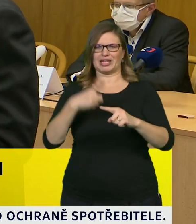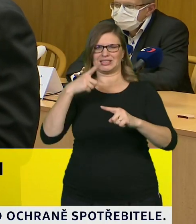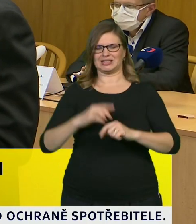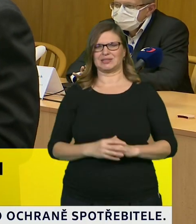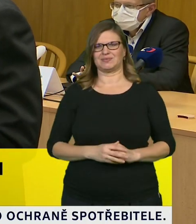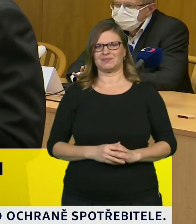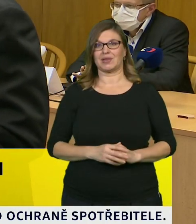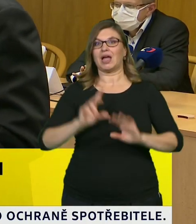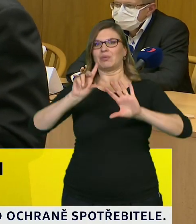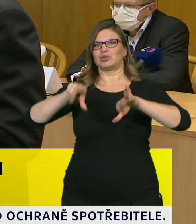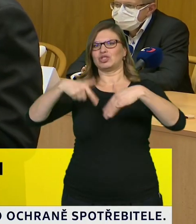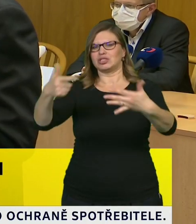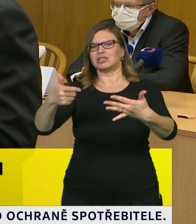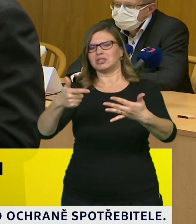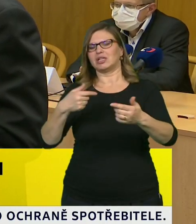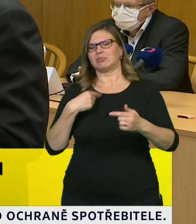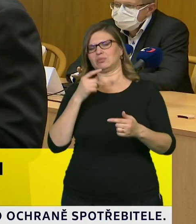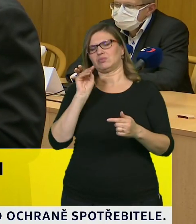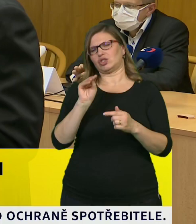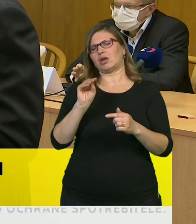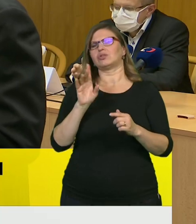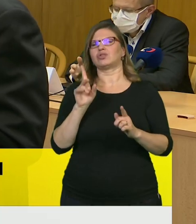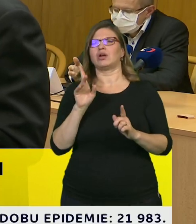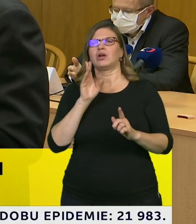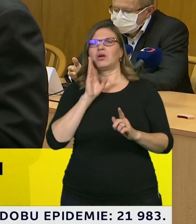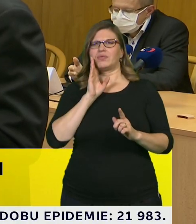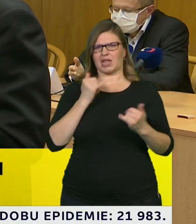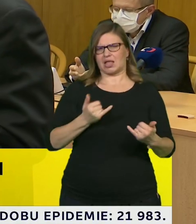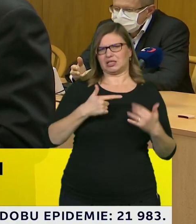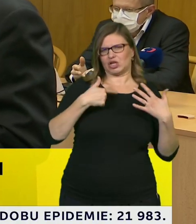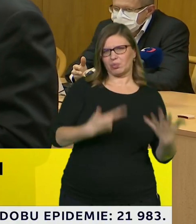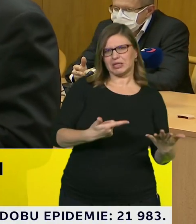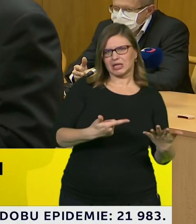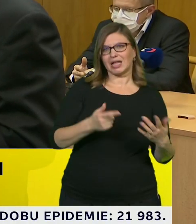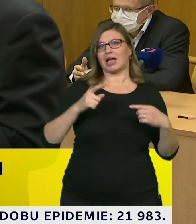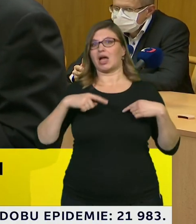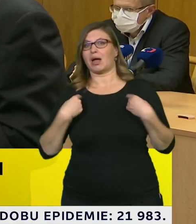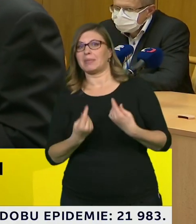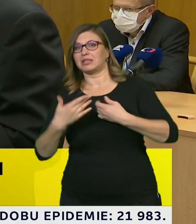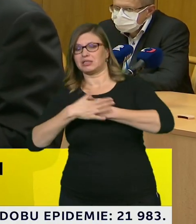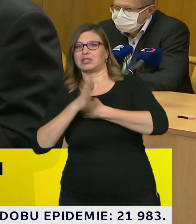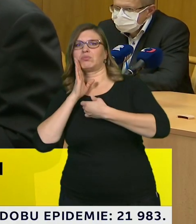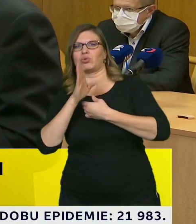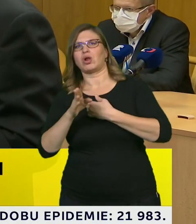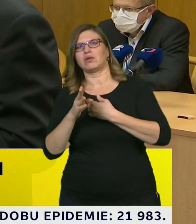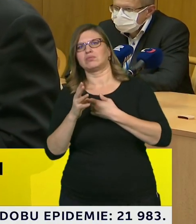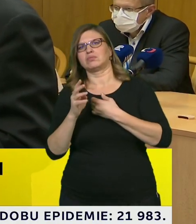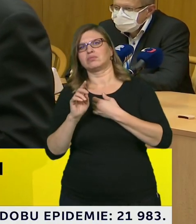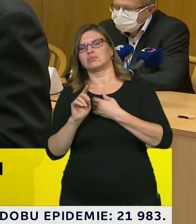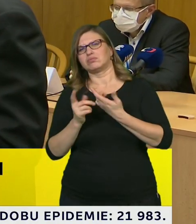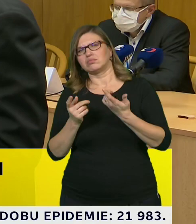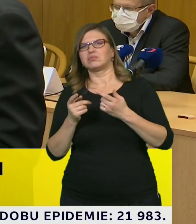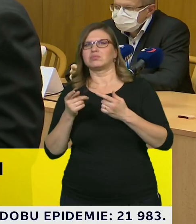se maximálně posuneme do kategorie 4, tak se připravují tato opatření právě v závislosti na těch jednotlivých